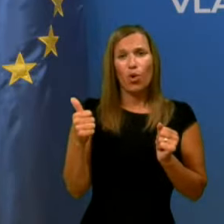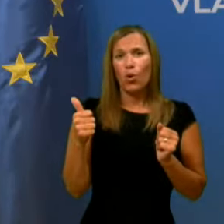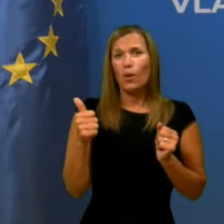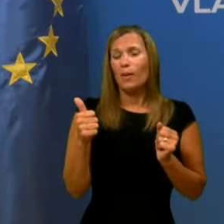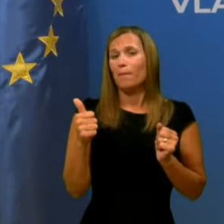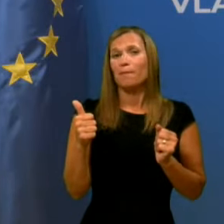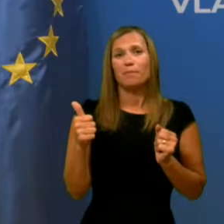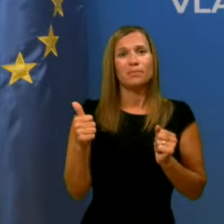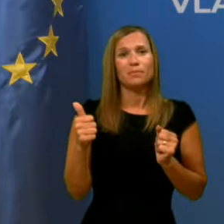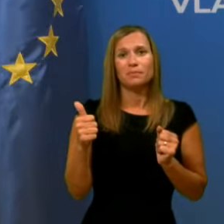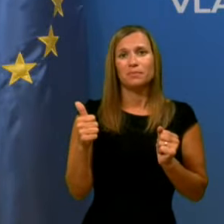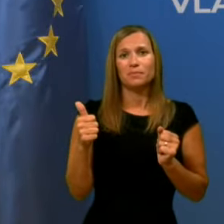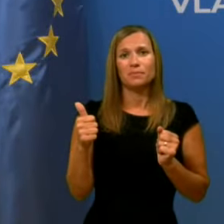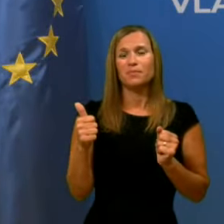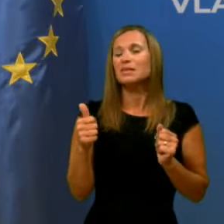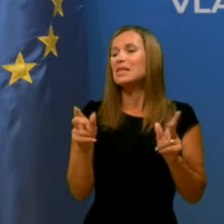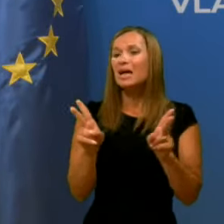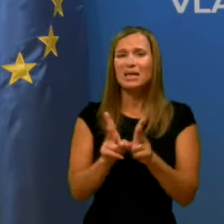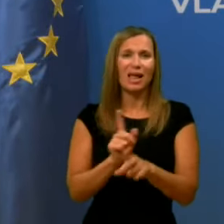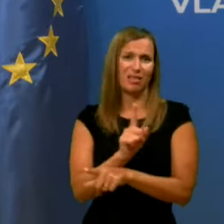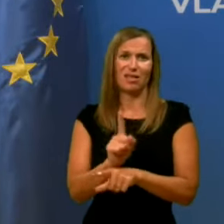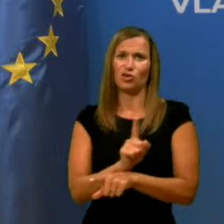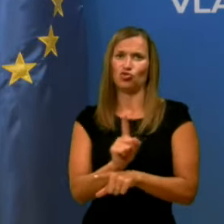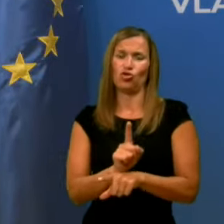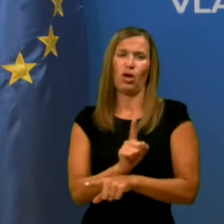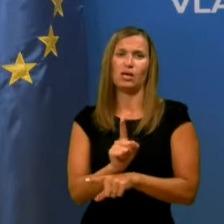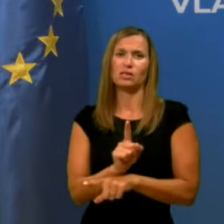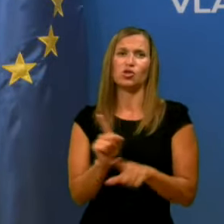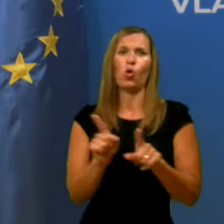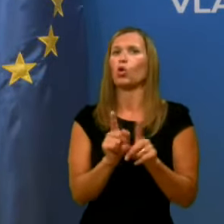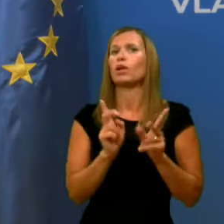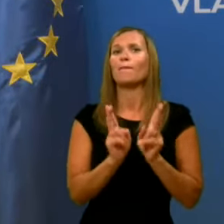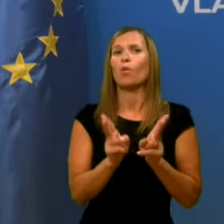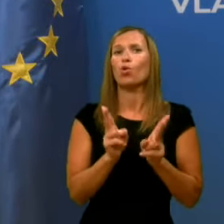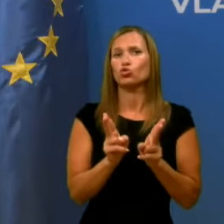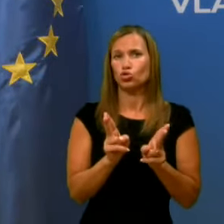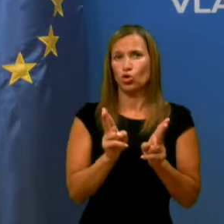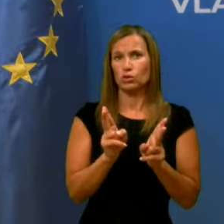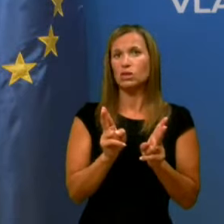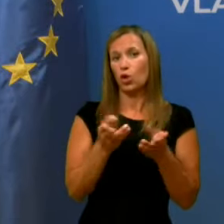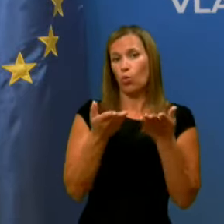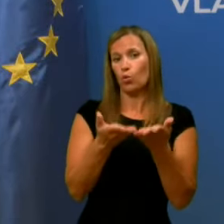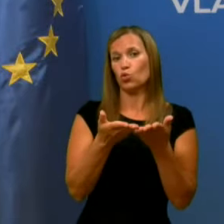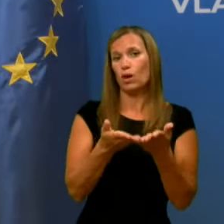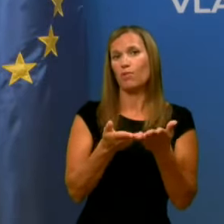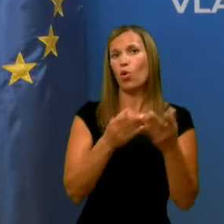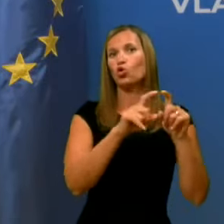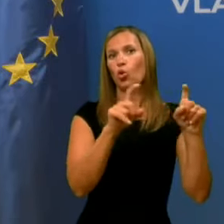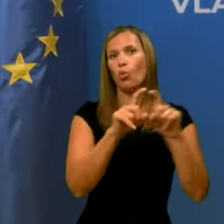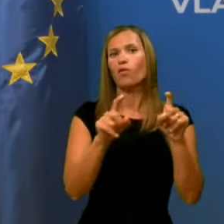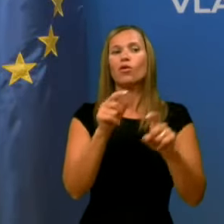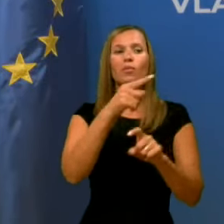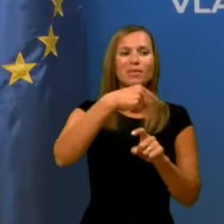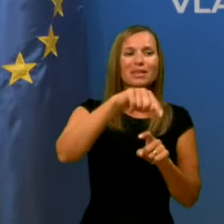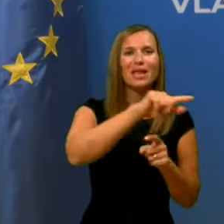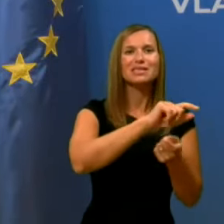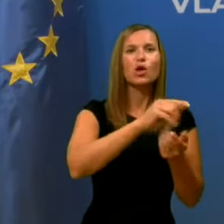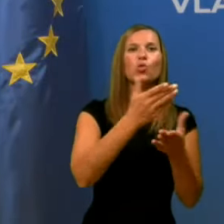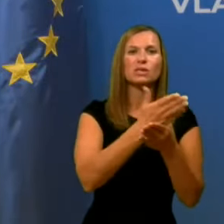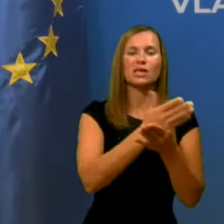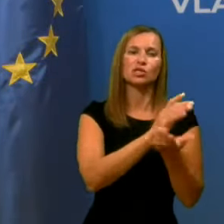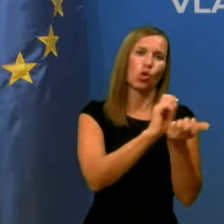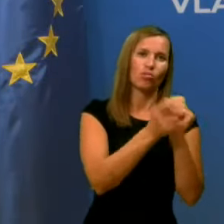medicinske indikacije, za kratek čas, kot možnost, ki jo dajemo domovom, za to, da se ustrezno pripravijo,